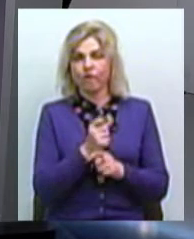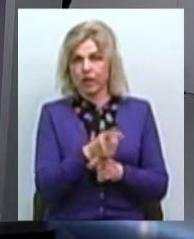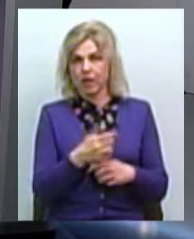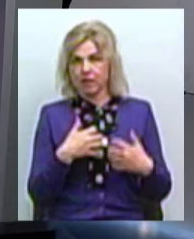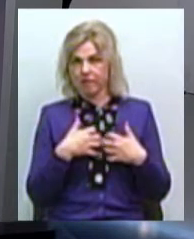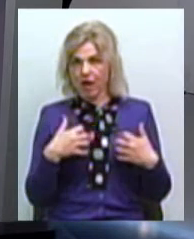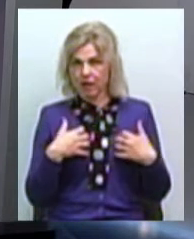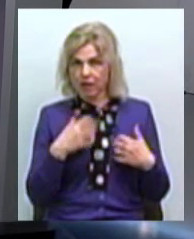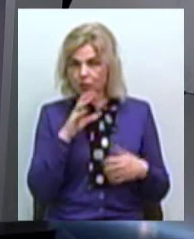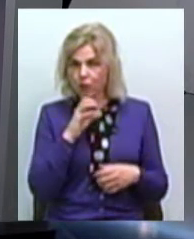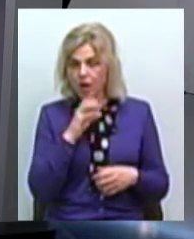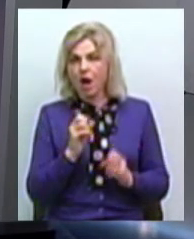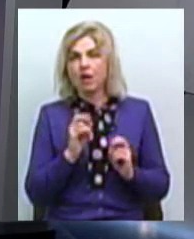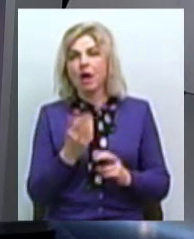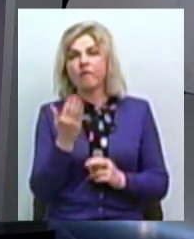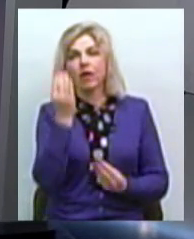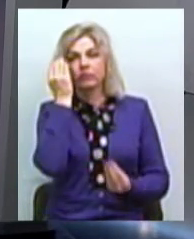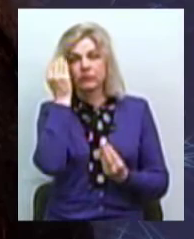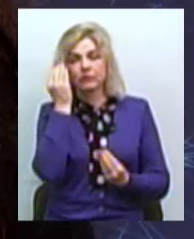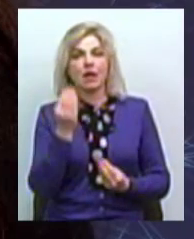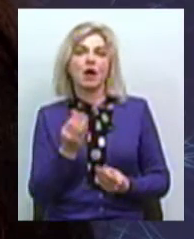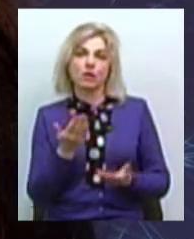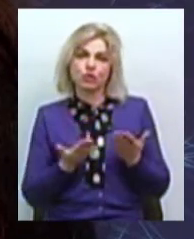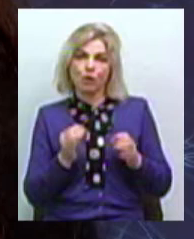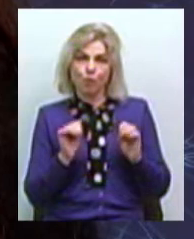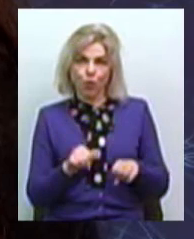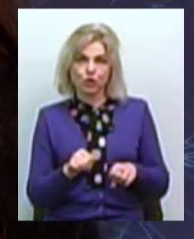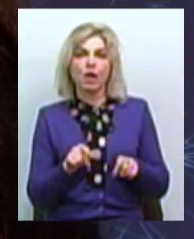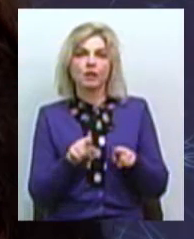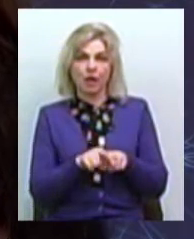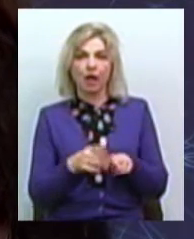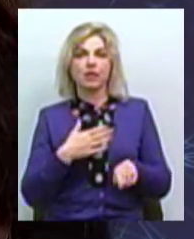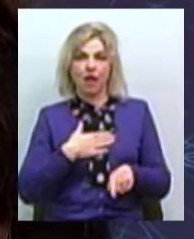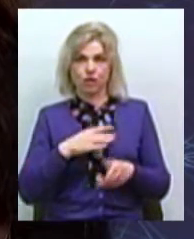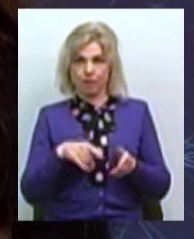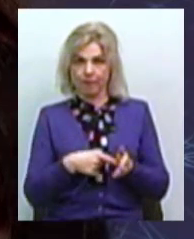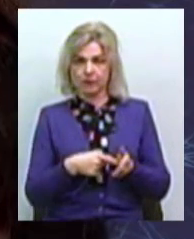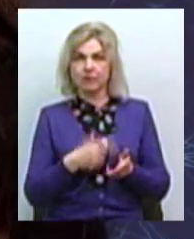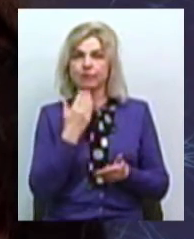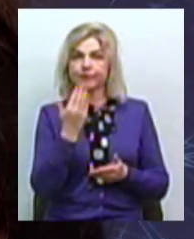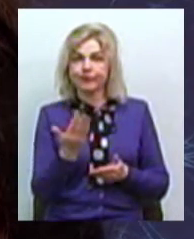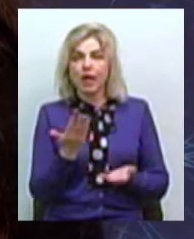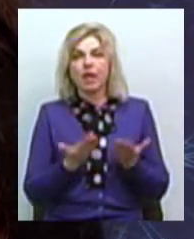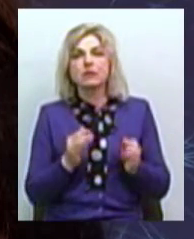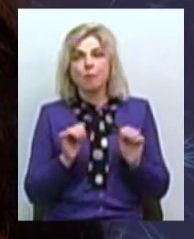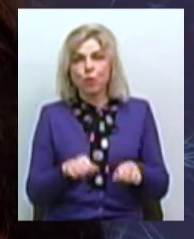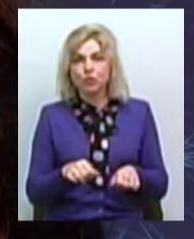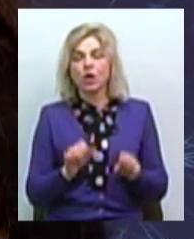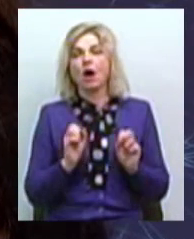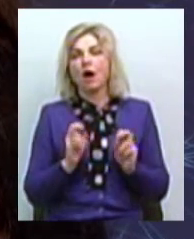тварину. Як ви гадаєте, чи може бути таке в нашому місці? А якщо може, то як довести,